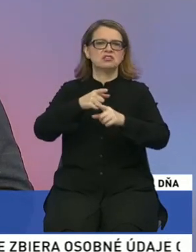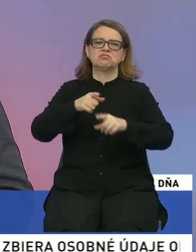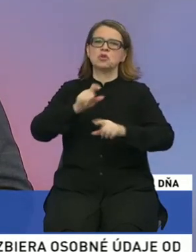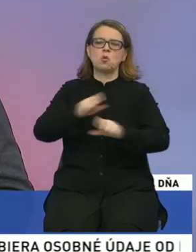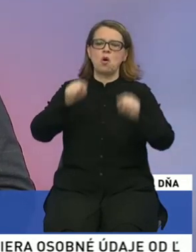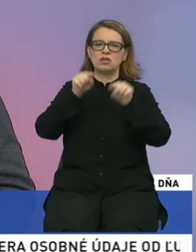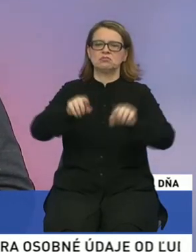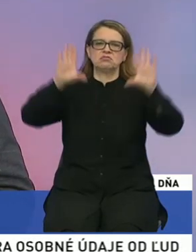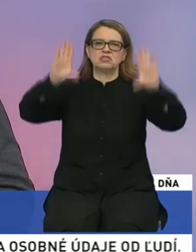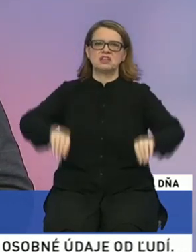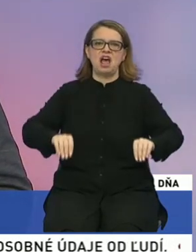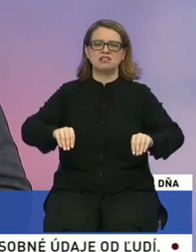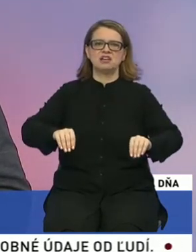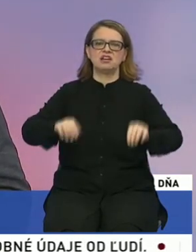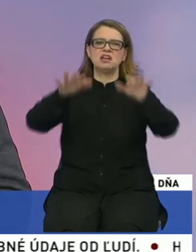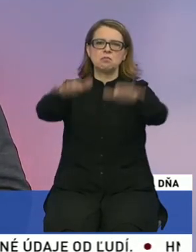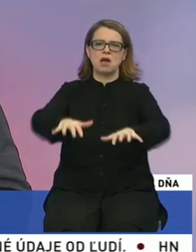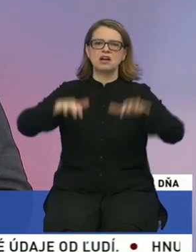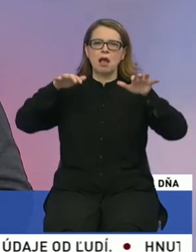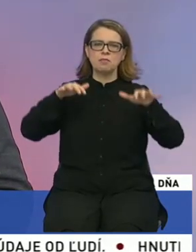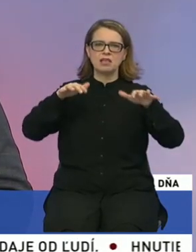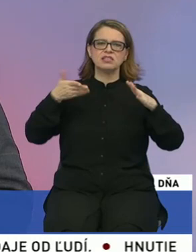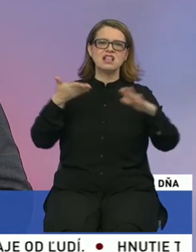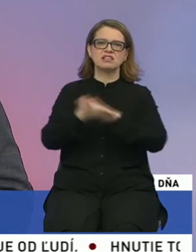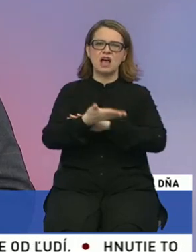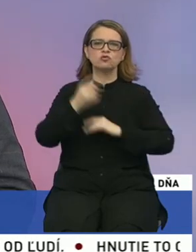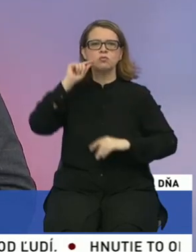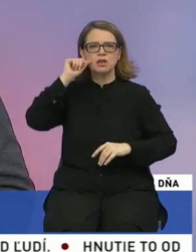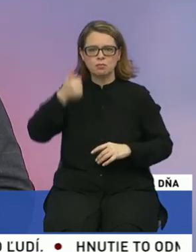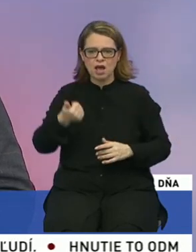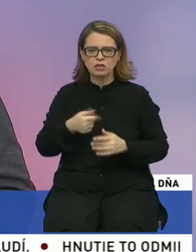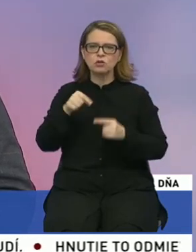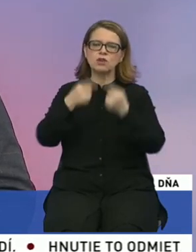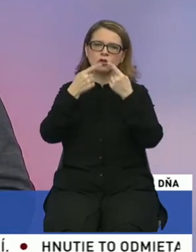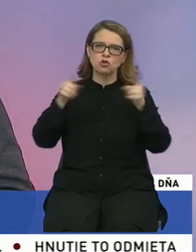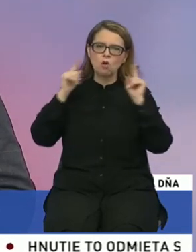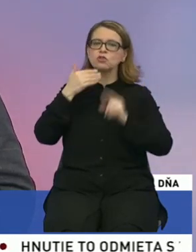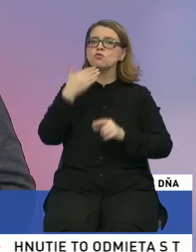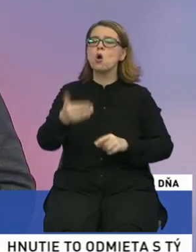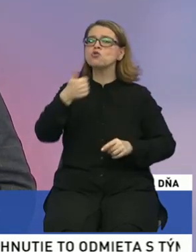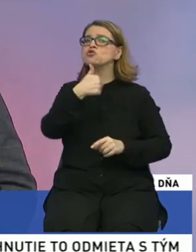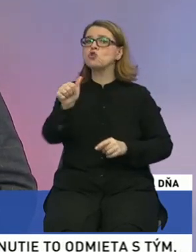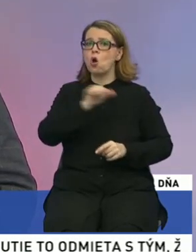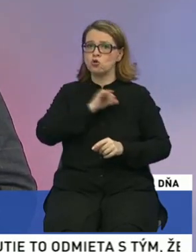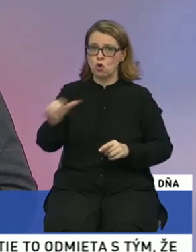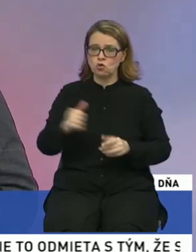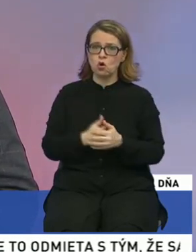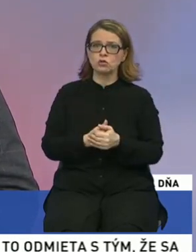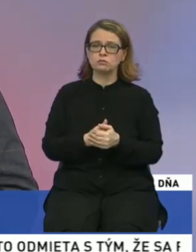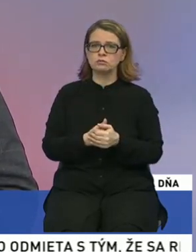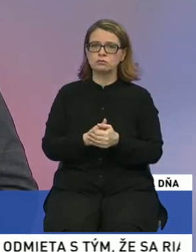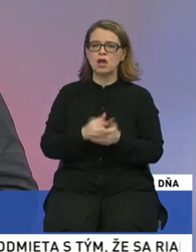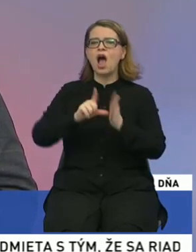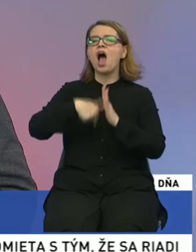ktorej zanikne parlamentné zastúpenie Maďarov na Slovensku po 100 rokoch. A